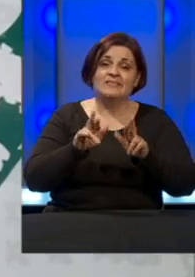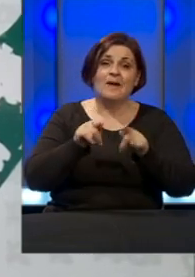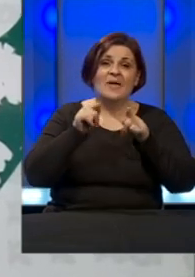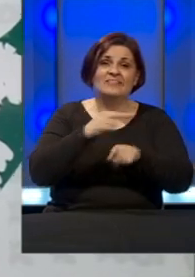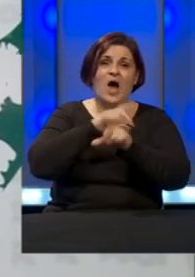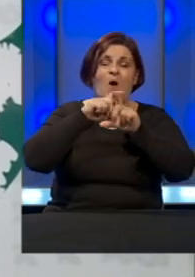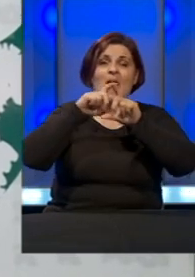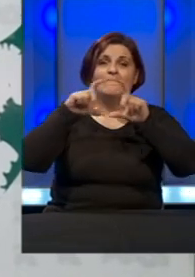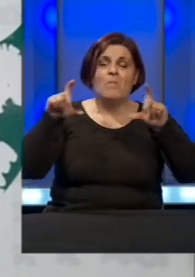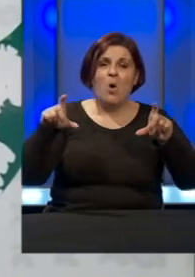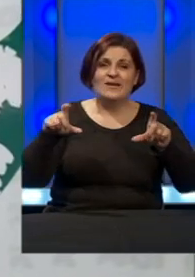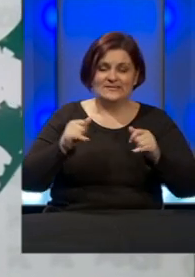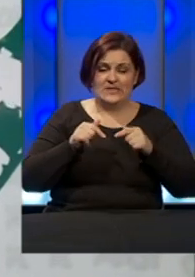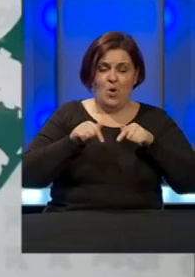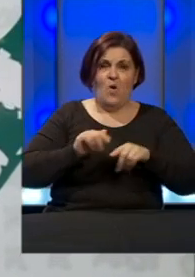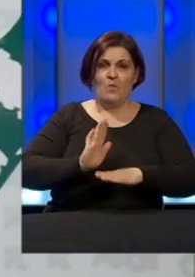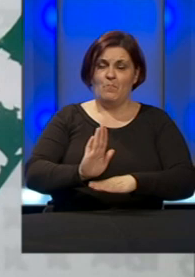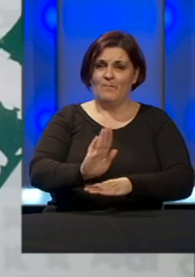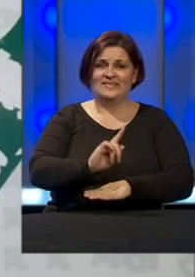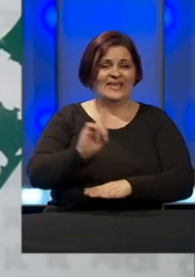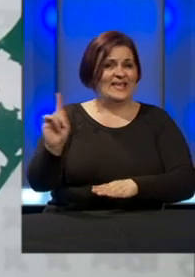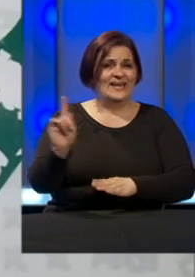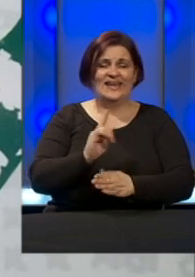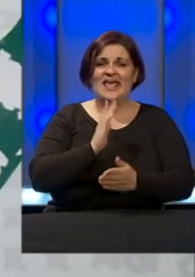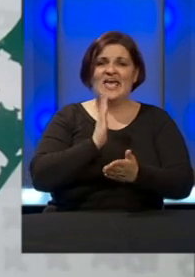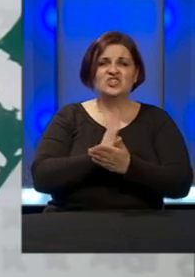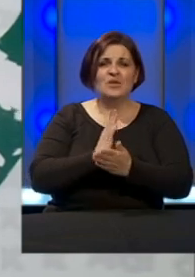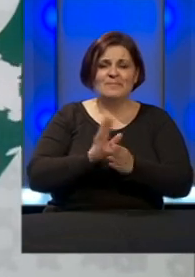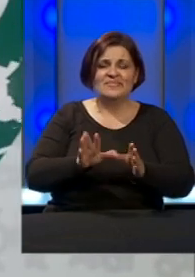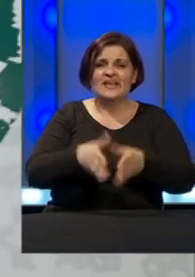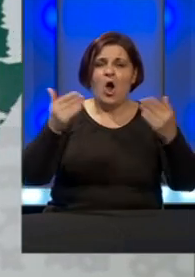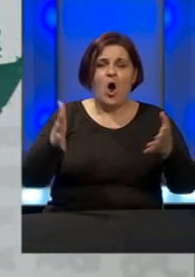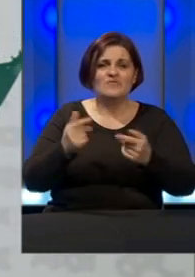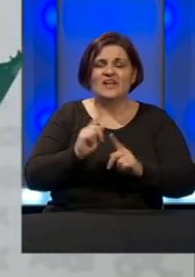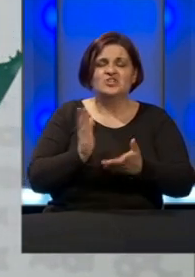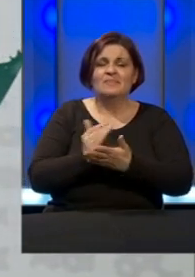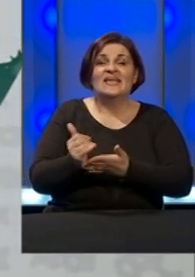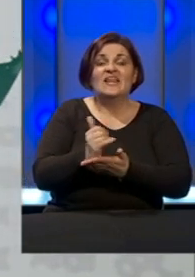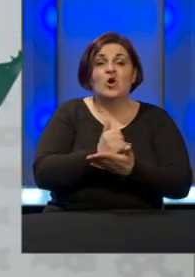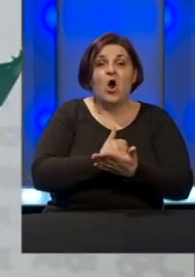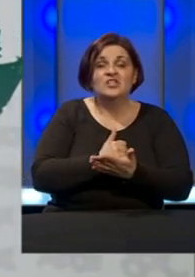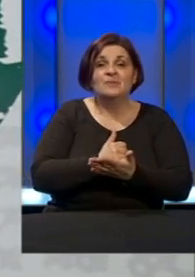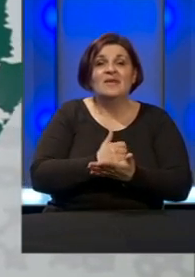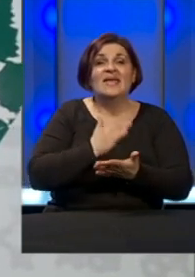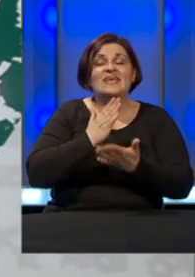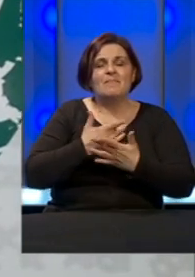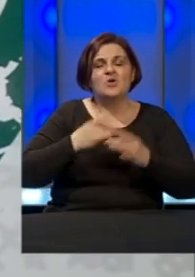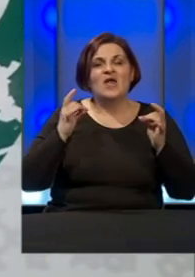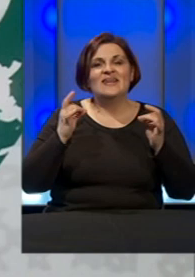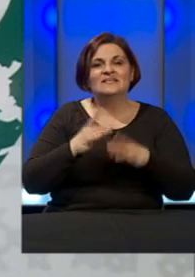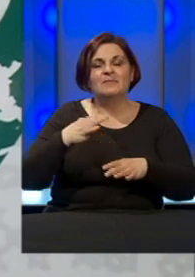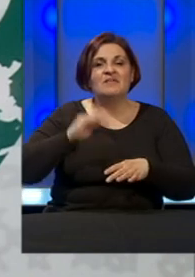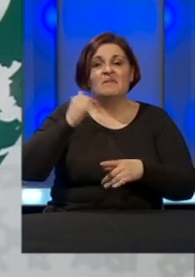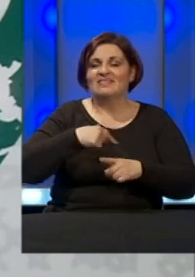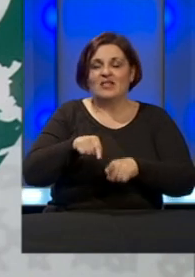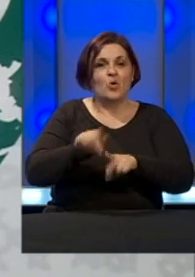bolnica bar u ovom momentu neće biti ni raspakovana, neće biti ni korištena i bio bi najsretniji premijer da